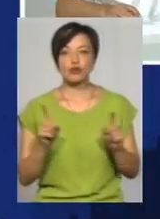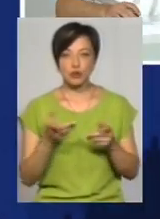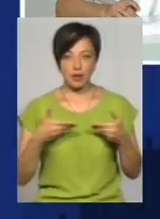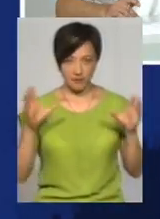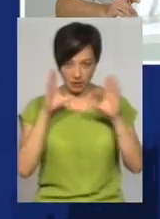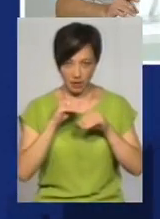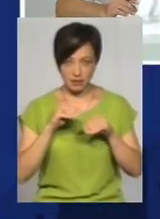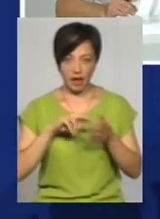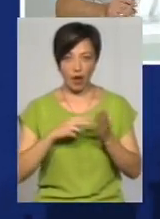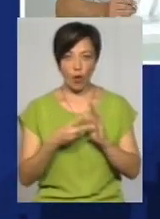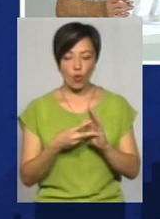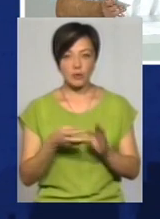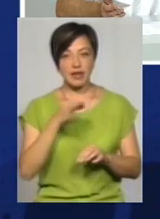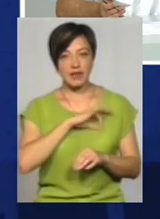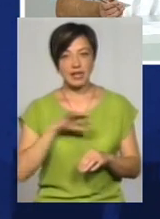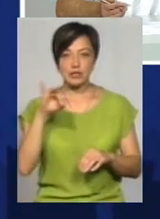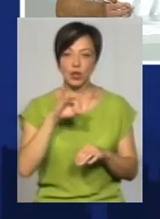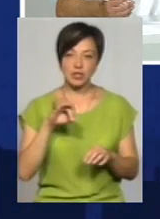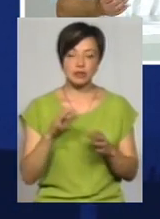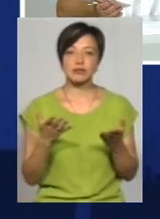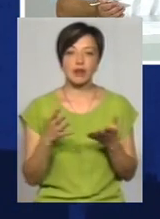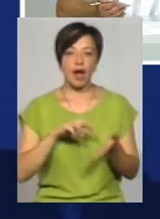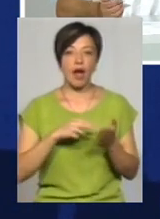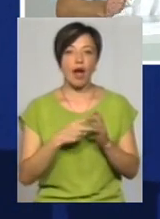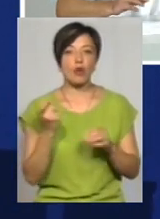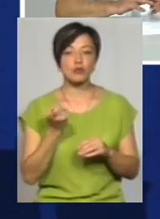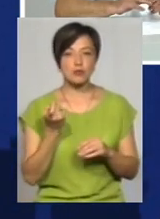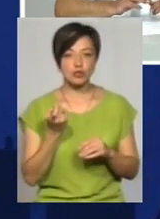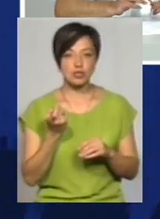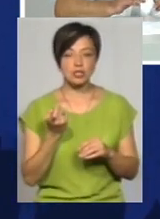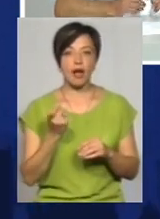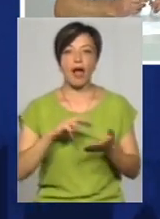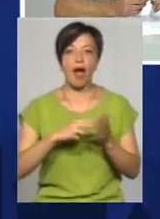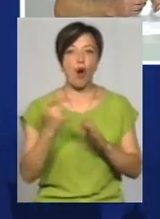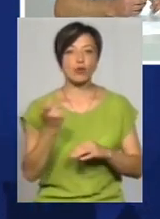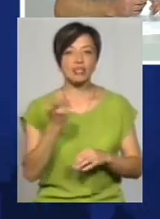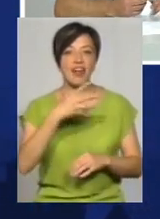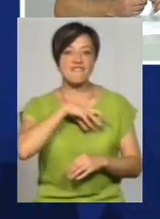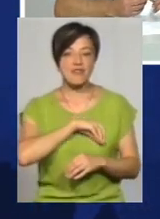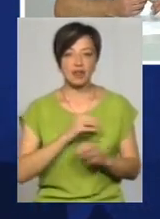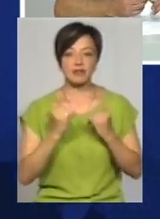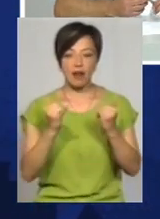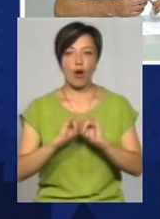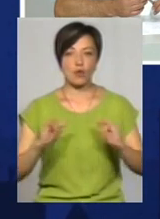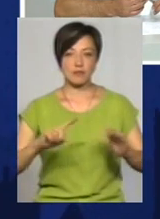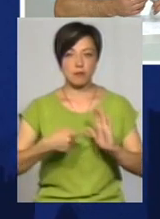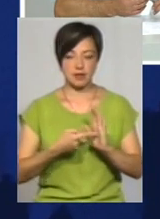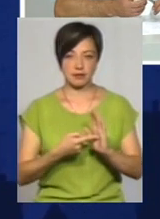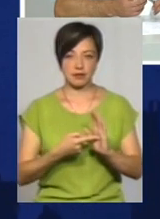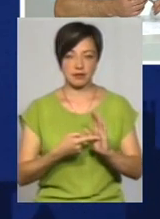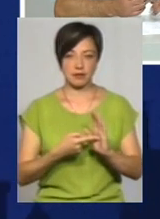дасть – економічний ефект, чи історичний ефект, чи позитивний? Маю це на увазі економічний ефект для розвитку міста. Тобто, як